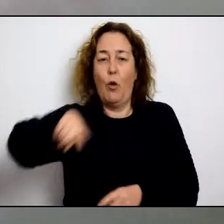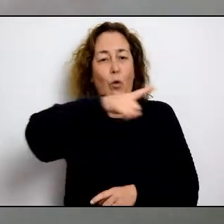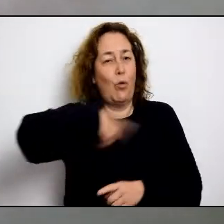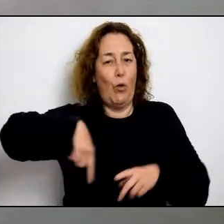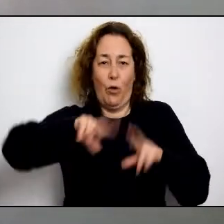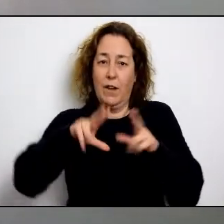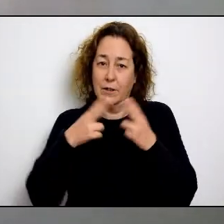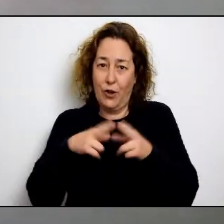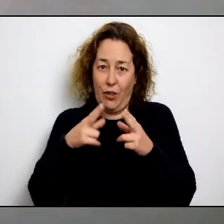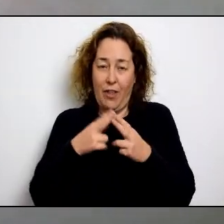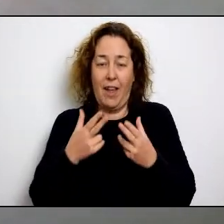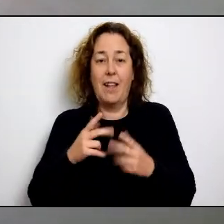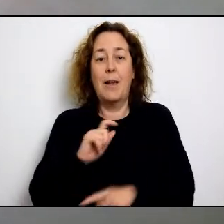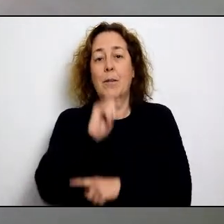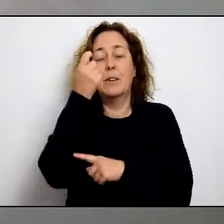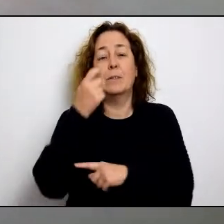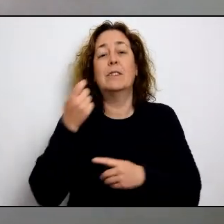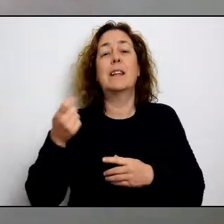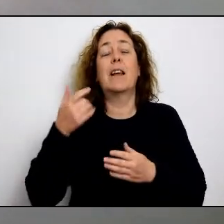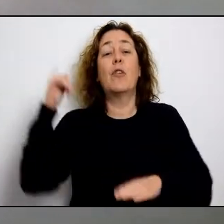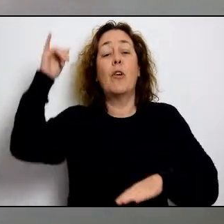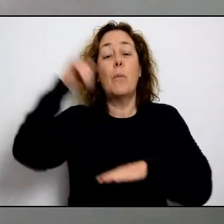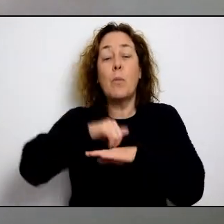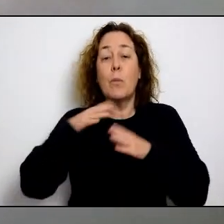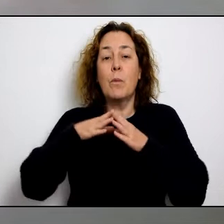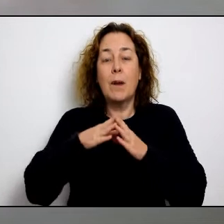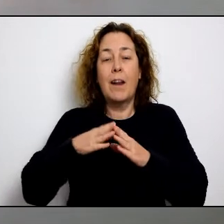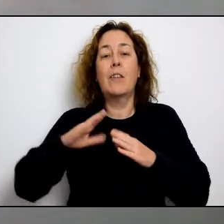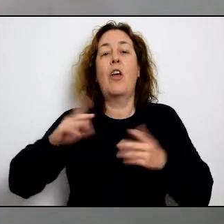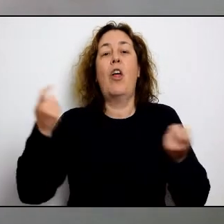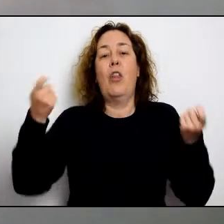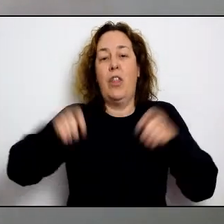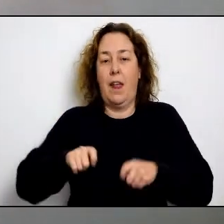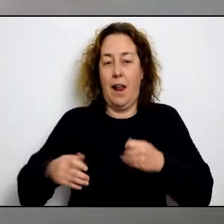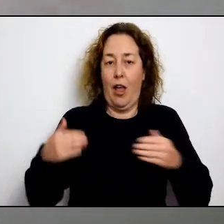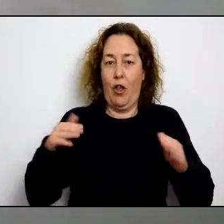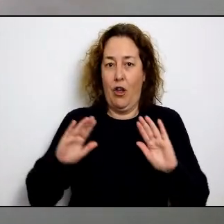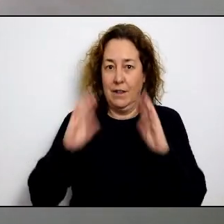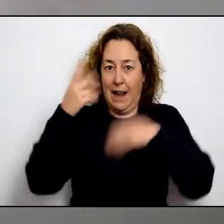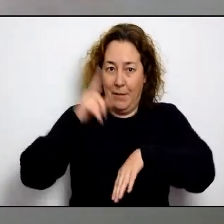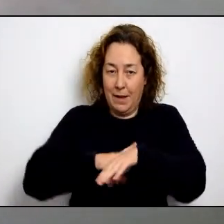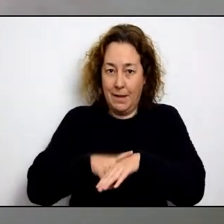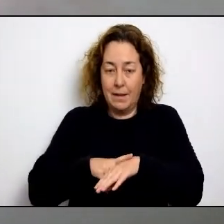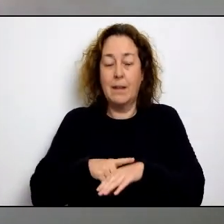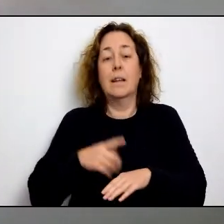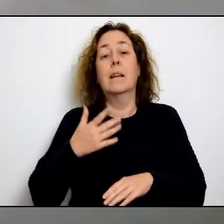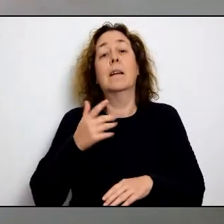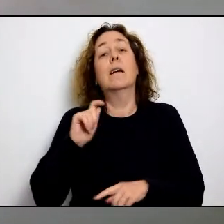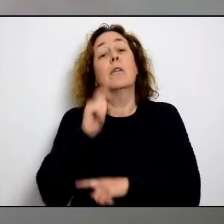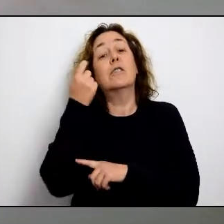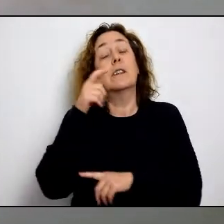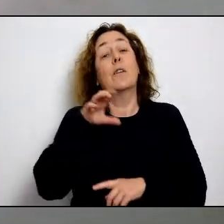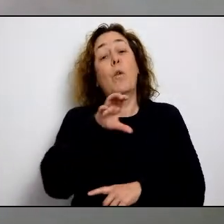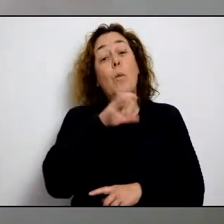hem tingut des del principi gràcies a sa bona feina que s'està fent per part de tota sa nostra societat. Vam aconseguir tancar ports